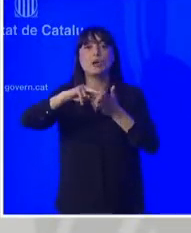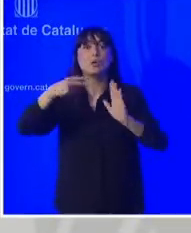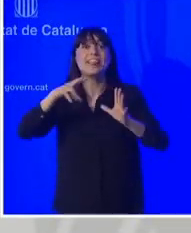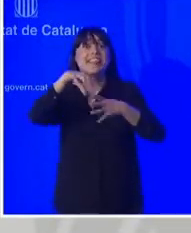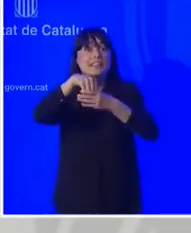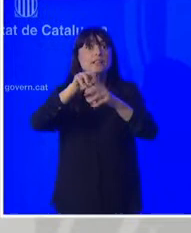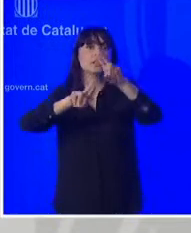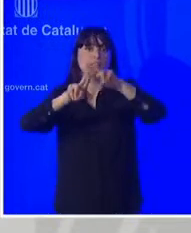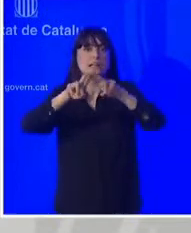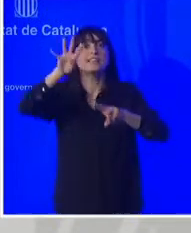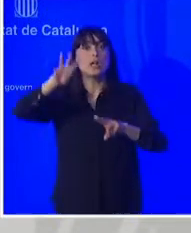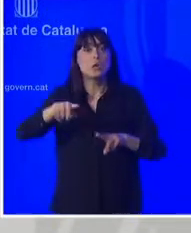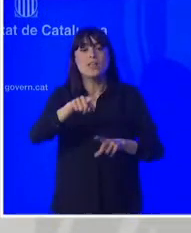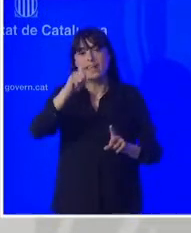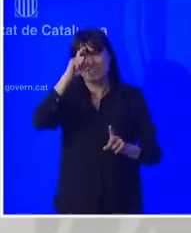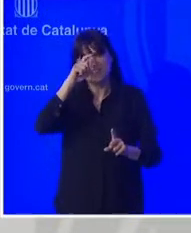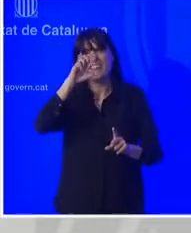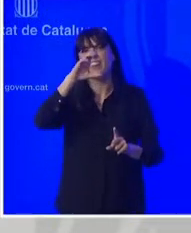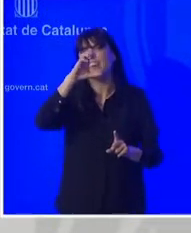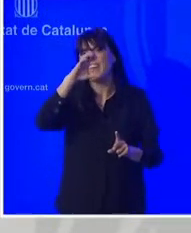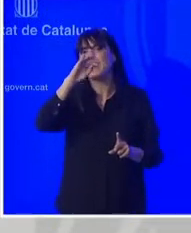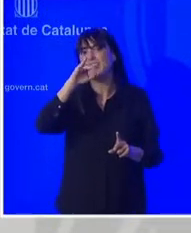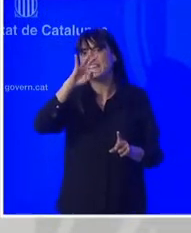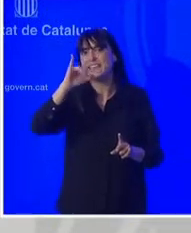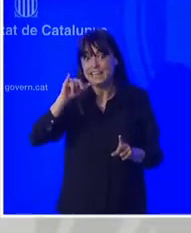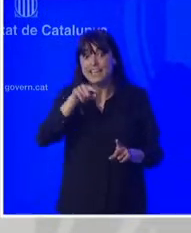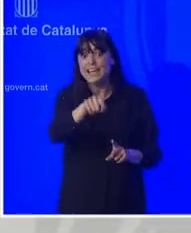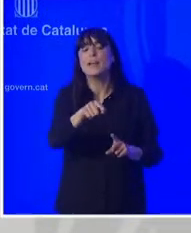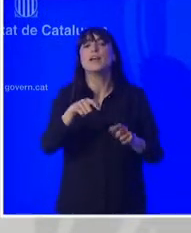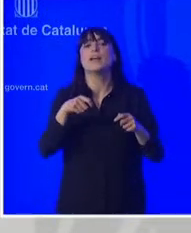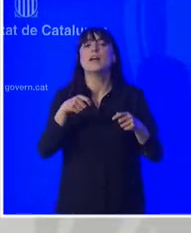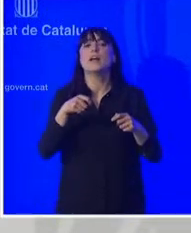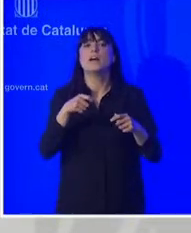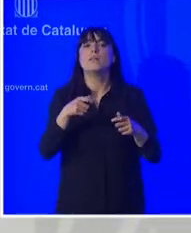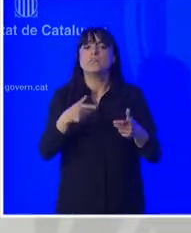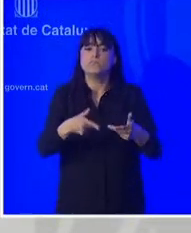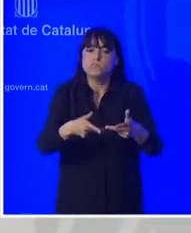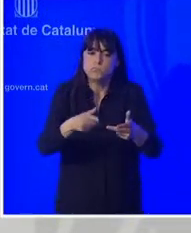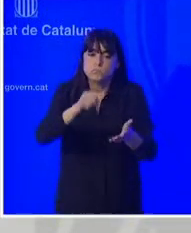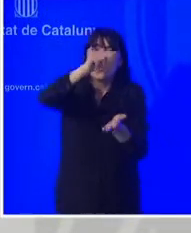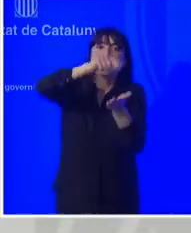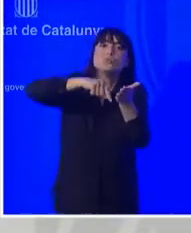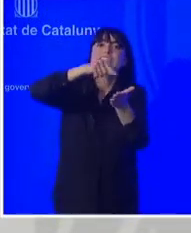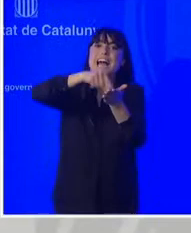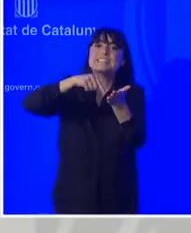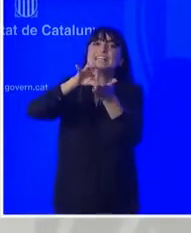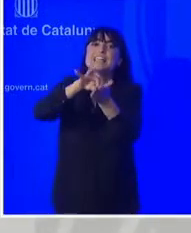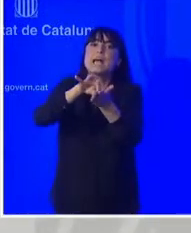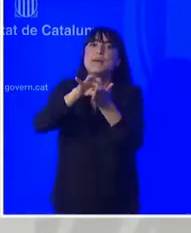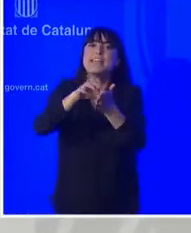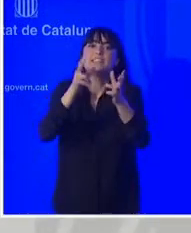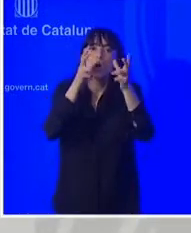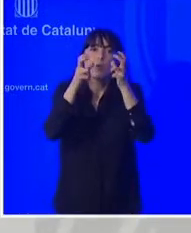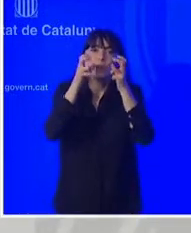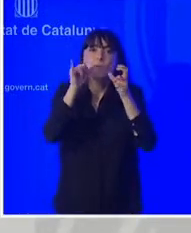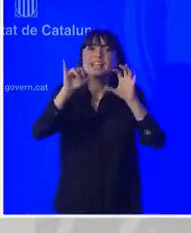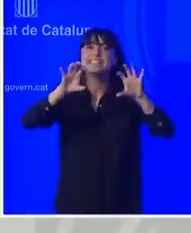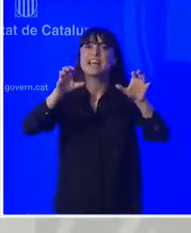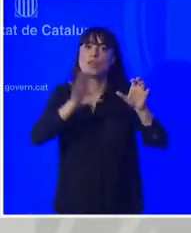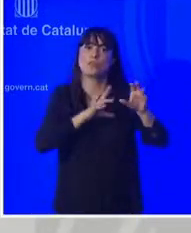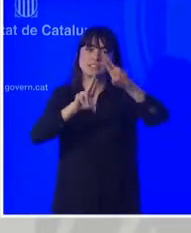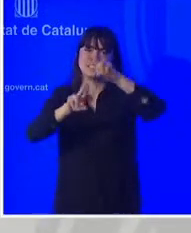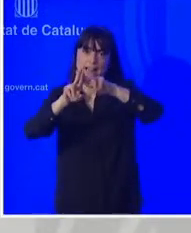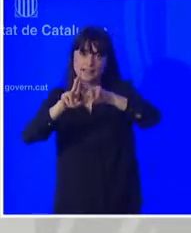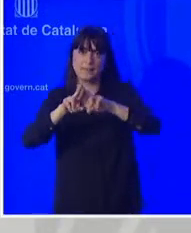Generalitat de Catalunya, el CETITI, a licitar la contractació dels serveis de difusió d'audiovisual i ràdio de la Generalitat.